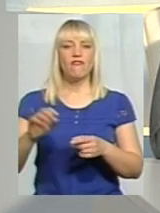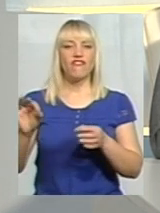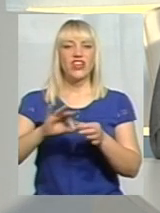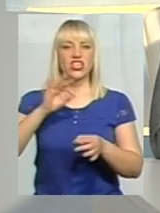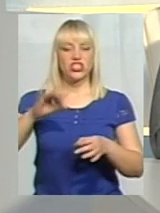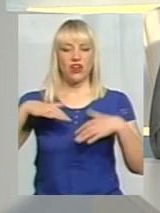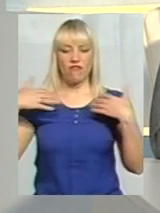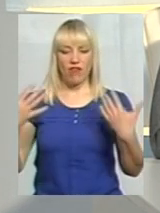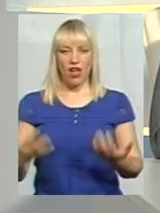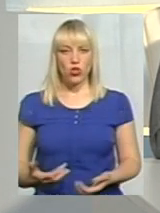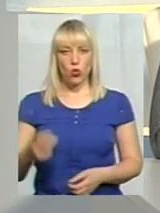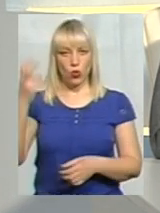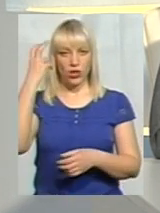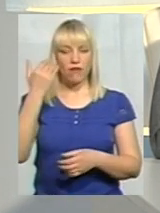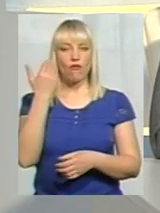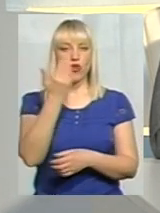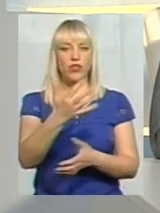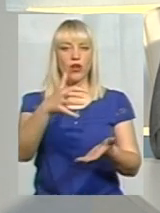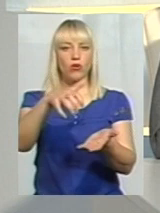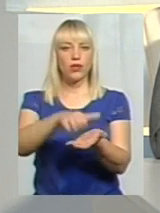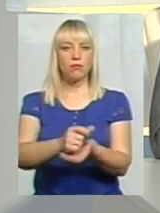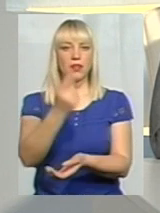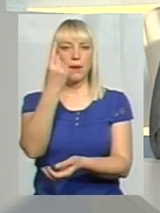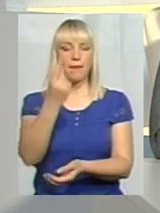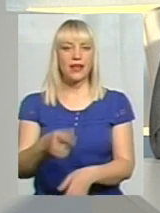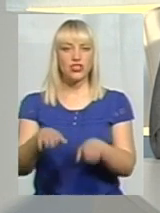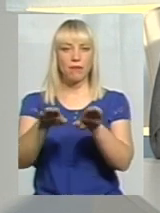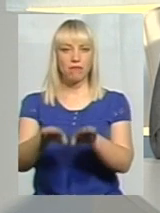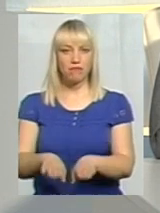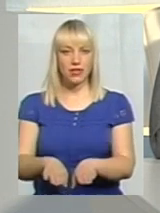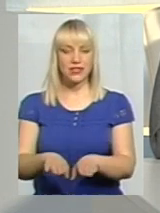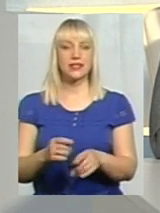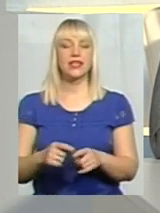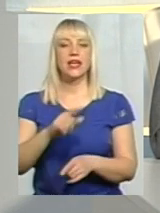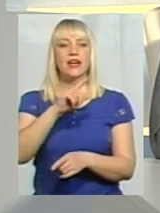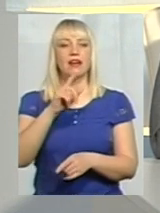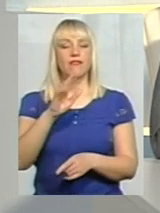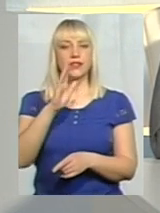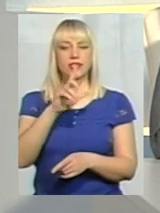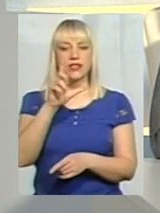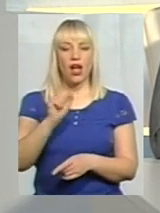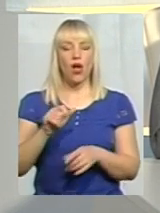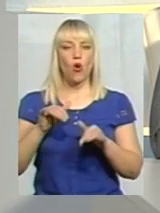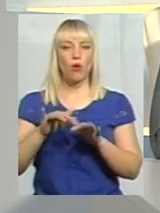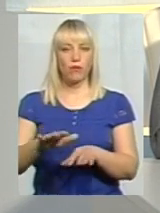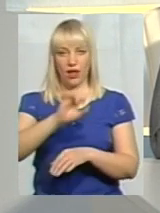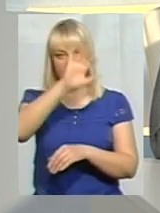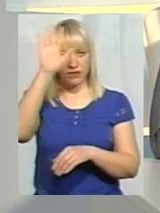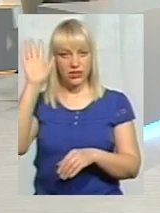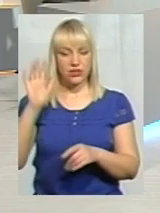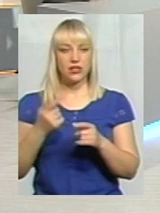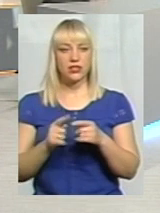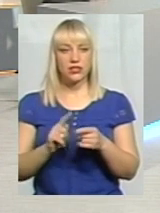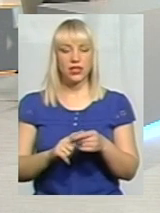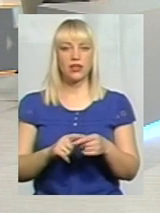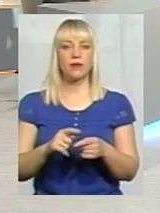за весільний обряд на всіх України. Тому це дійсно хороший колектив, який забезпечує надання культурного